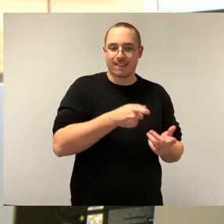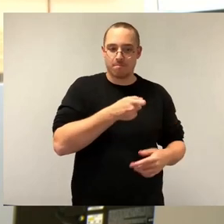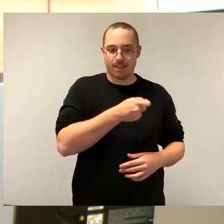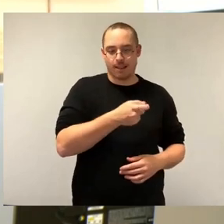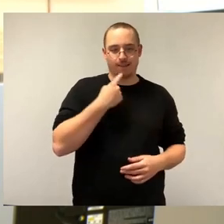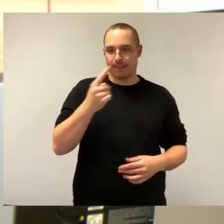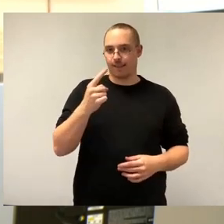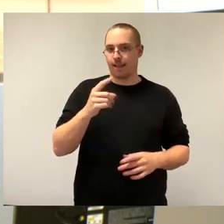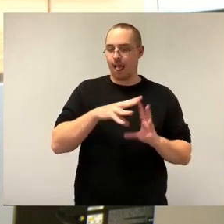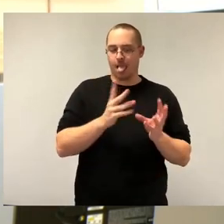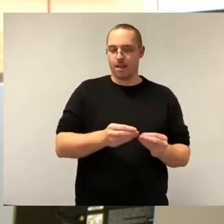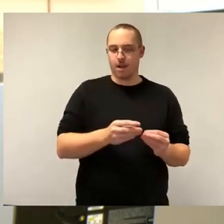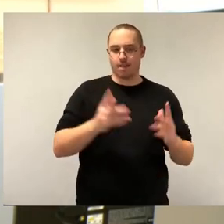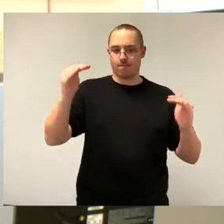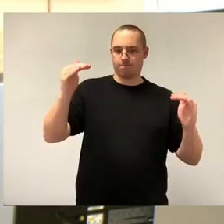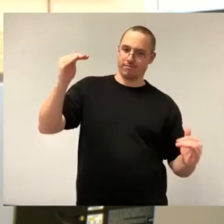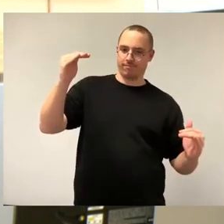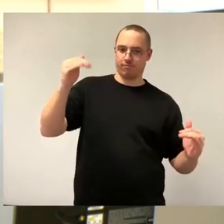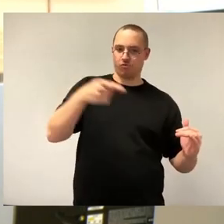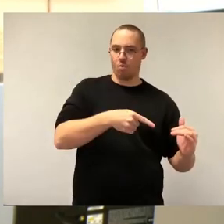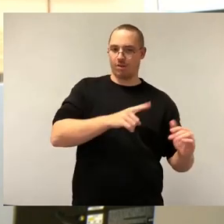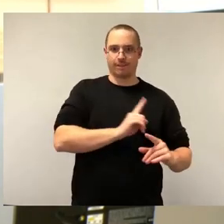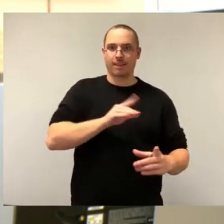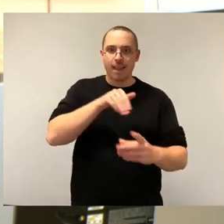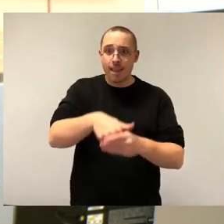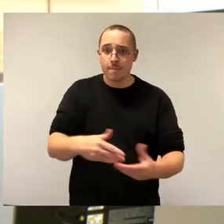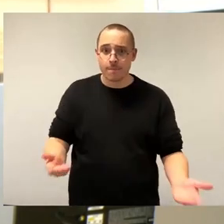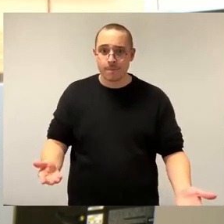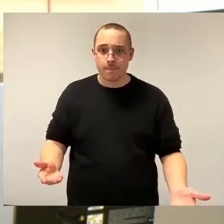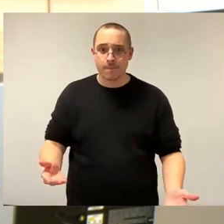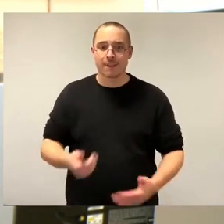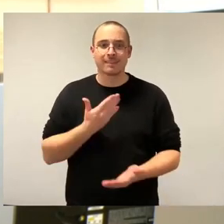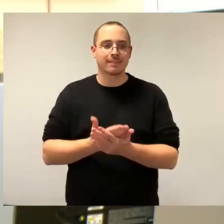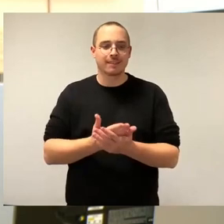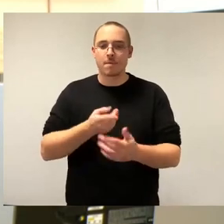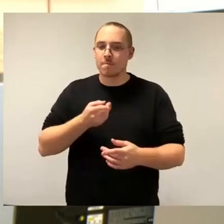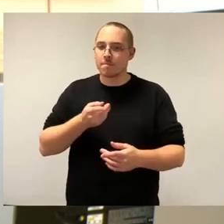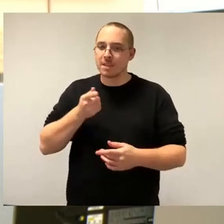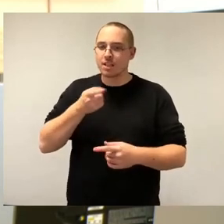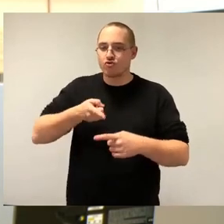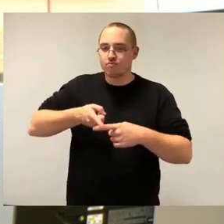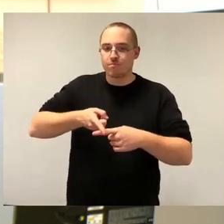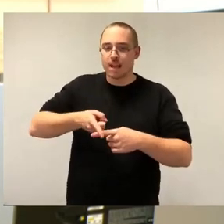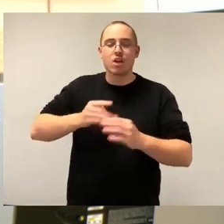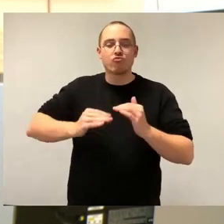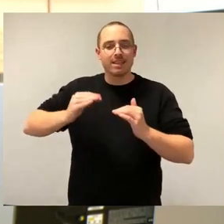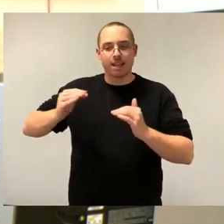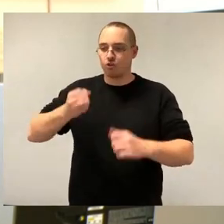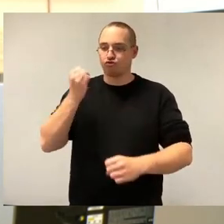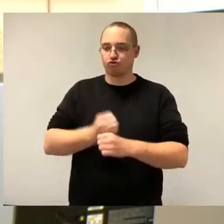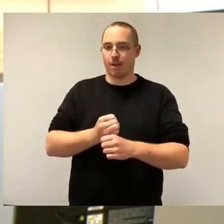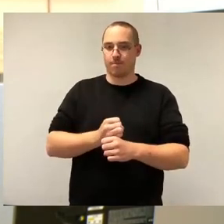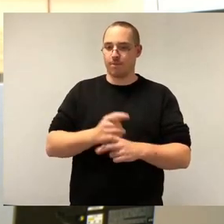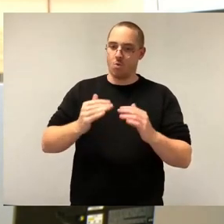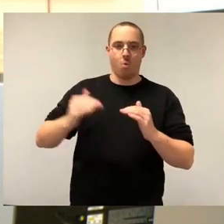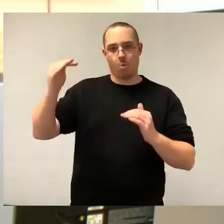Und deswegen ist der Mietspiegel insgesamt auch immer oberhalb der Durchschnittsmieten. Deswegen ist es ja auch oft ein